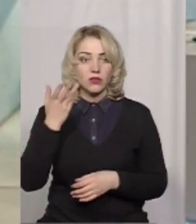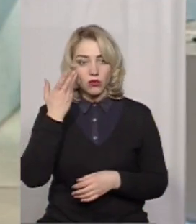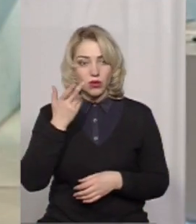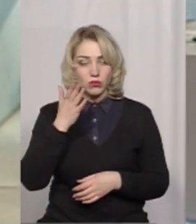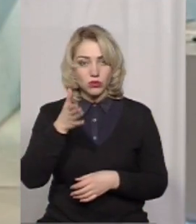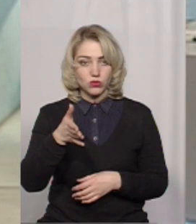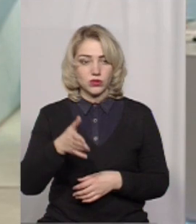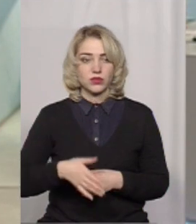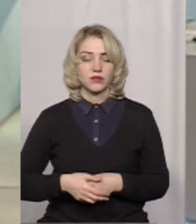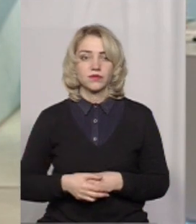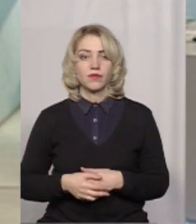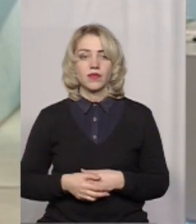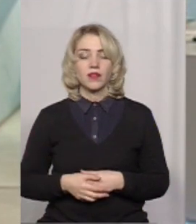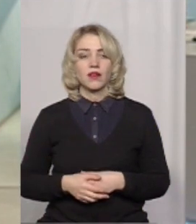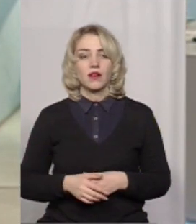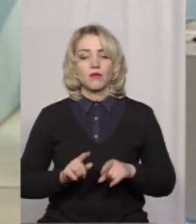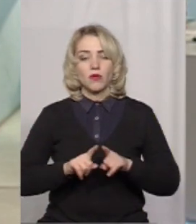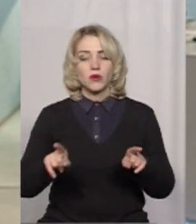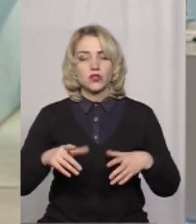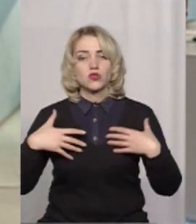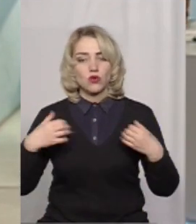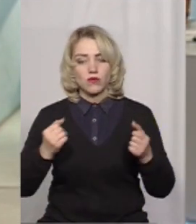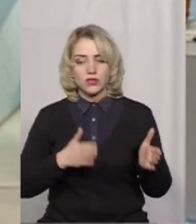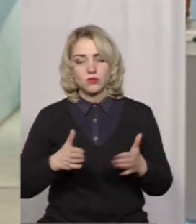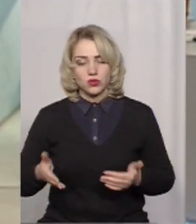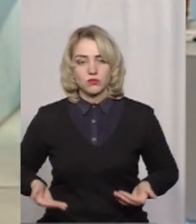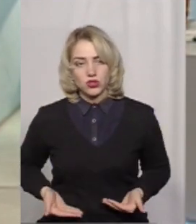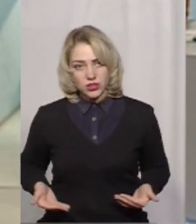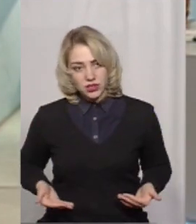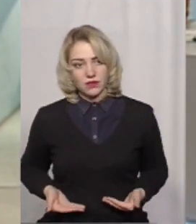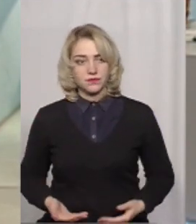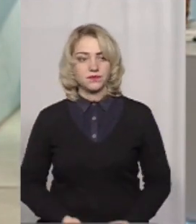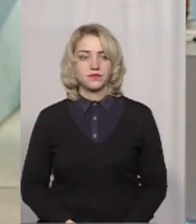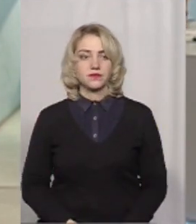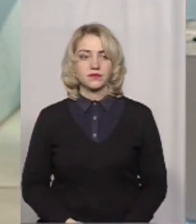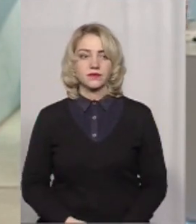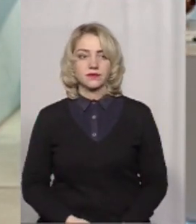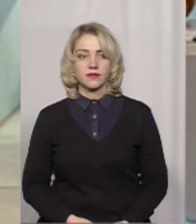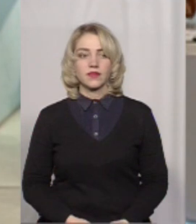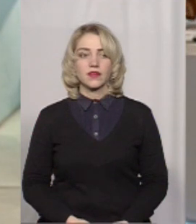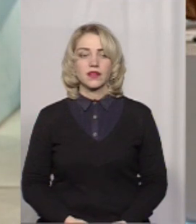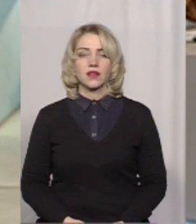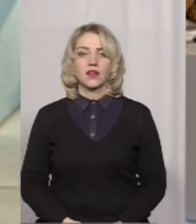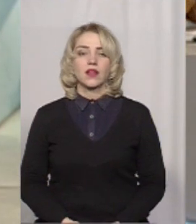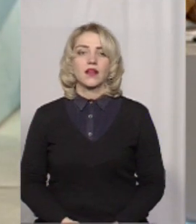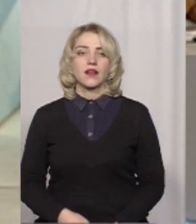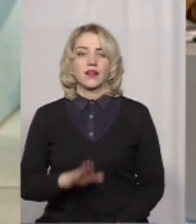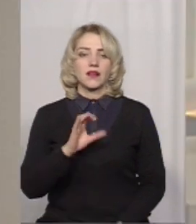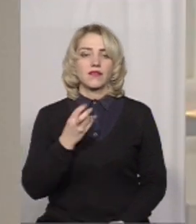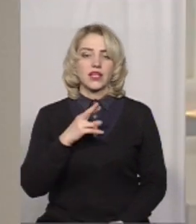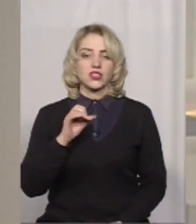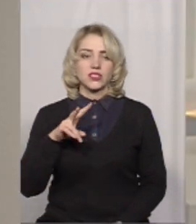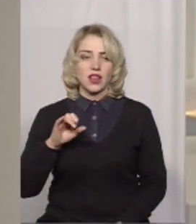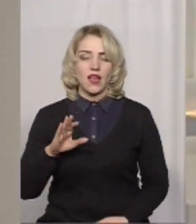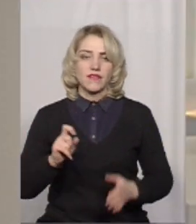будуть популяризувати здоровий спосіб життя, тобто це є важливим. І, В'ячеславе,